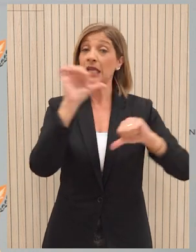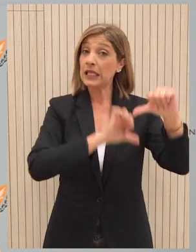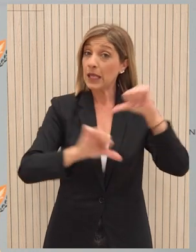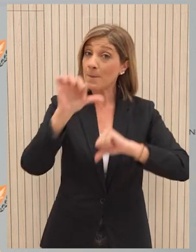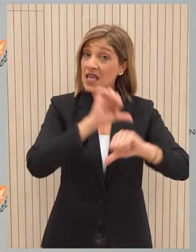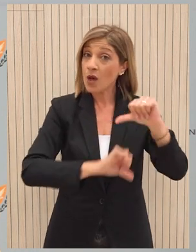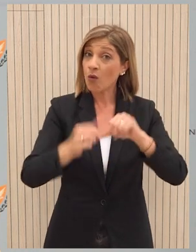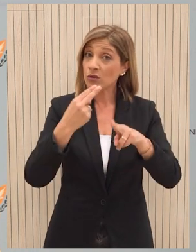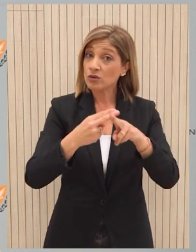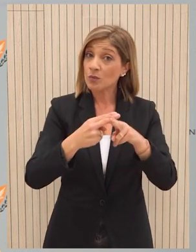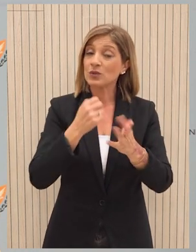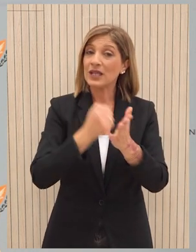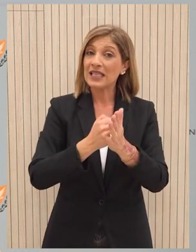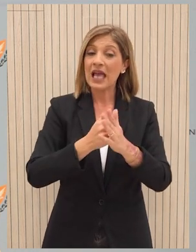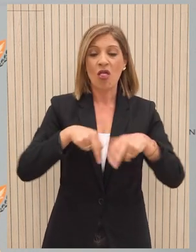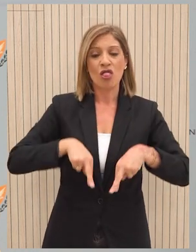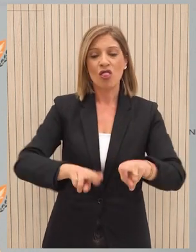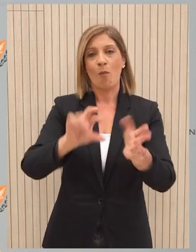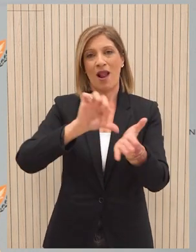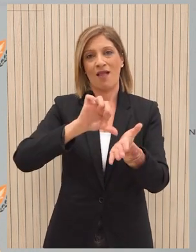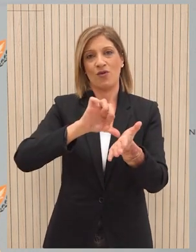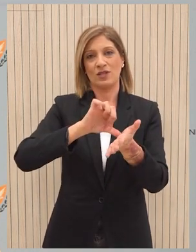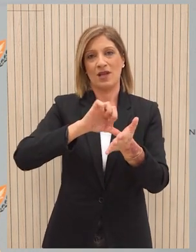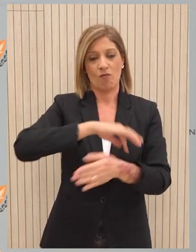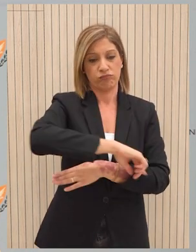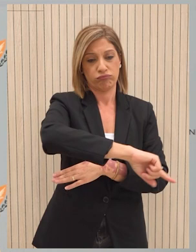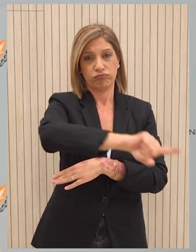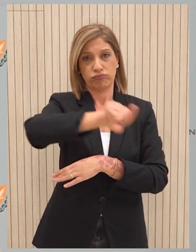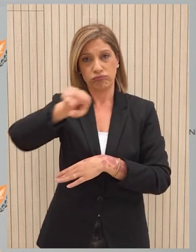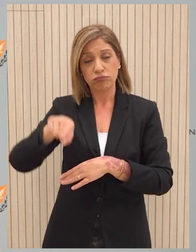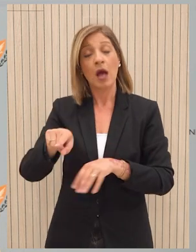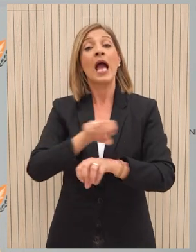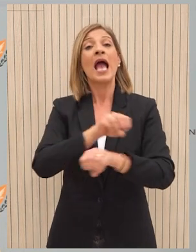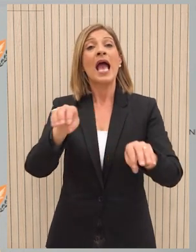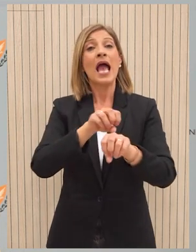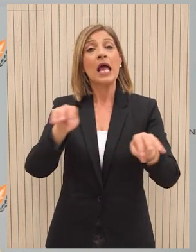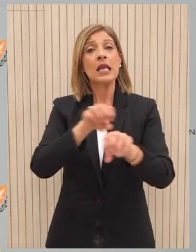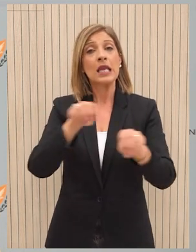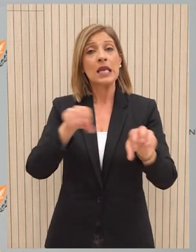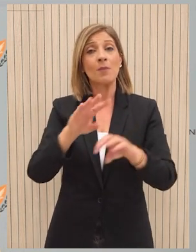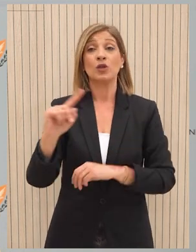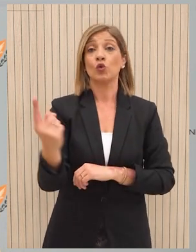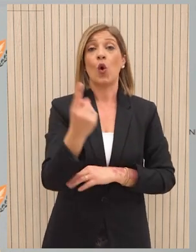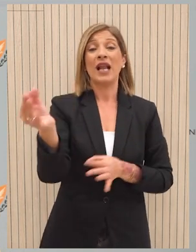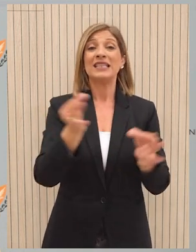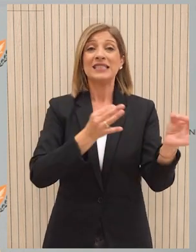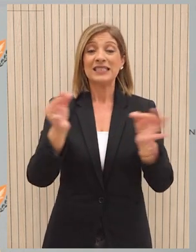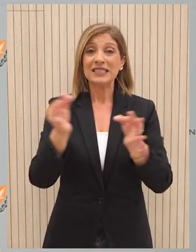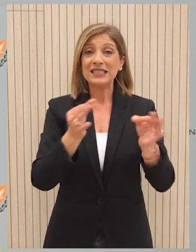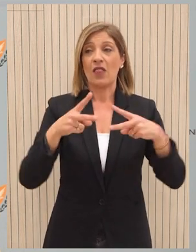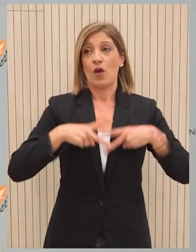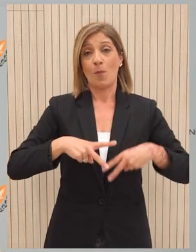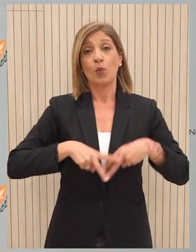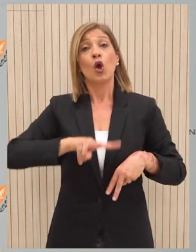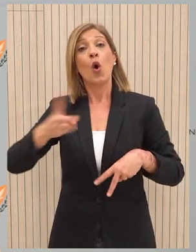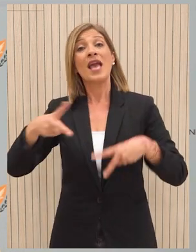και τις επόμενες δύο φάσεις του περιμετρικού λευκοσίας. Στο πλαίσιο της ενημέρωσης των συμπολιτών μας, όλα τα σχέδια δράσης των Υπουργείων και